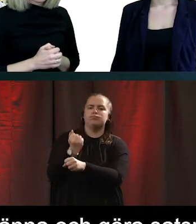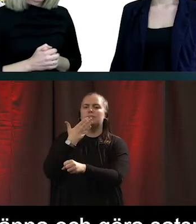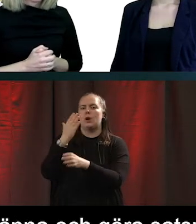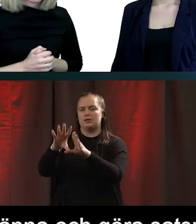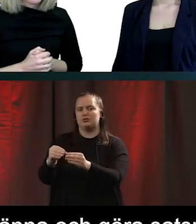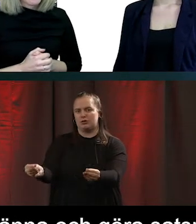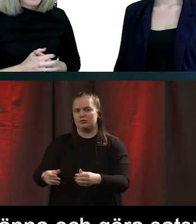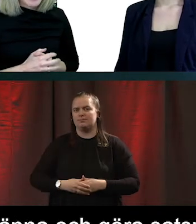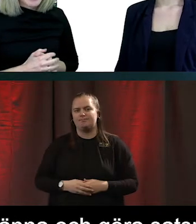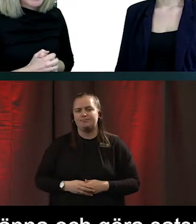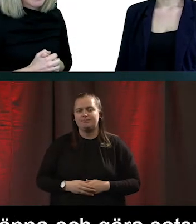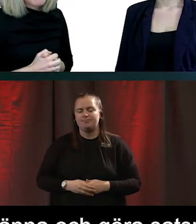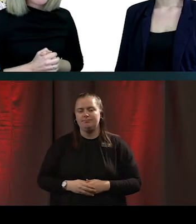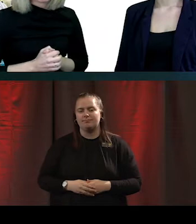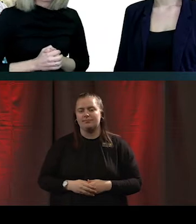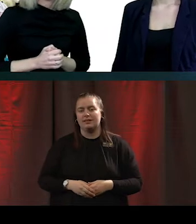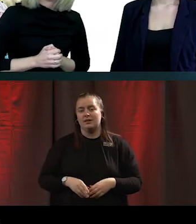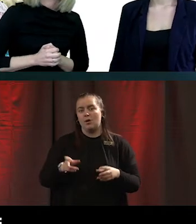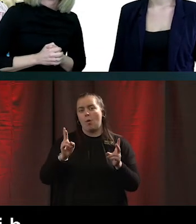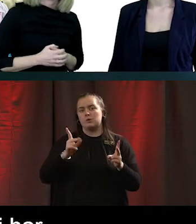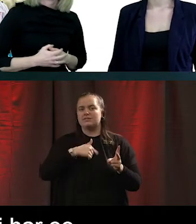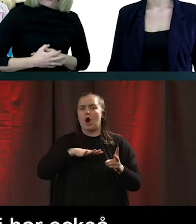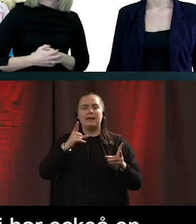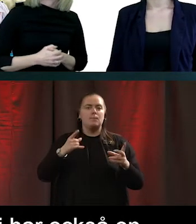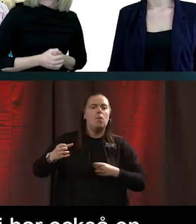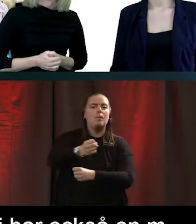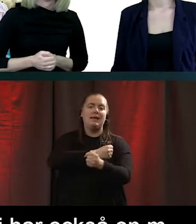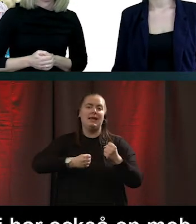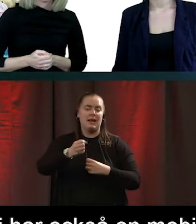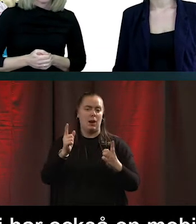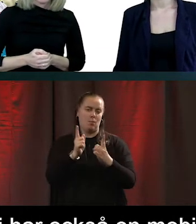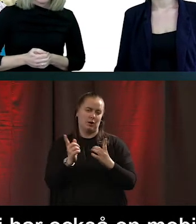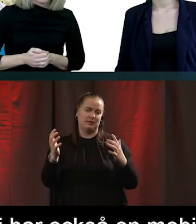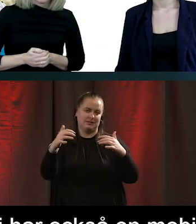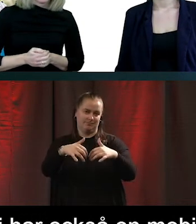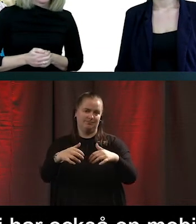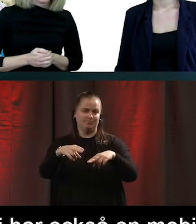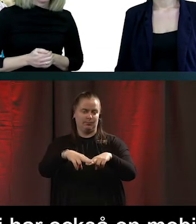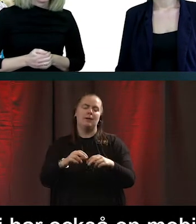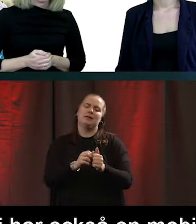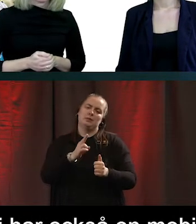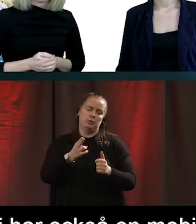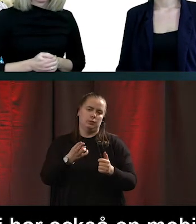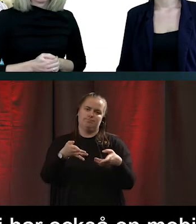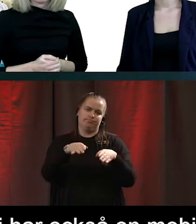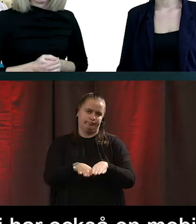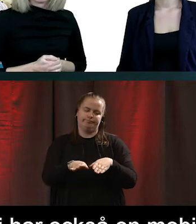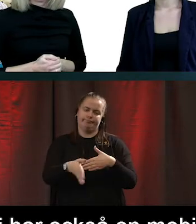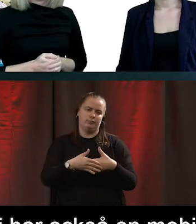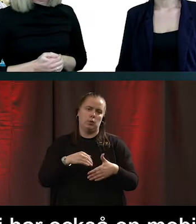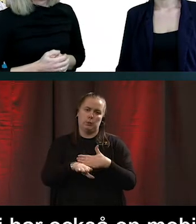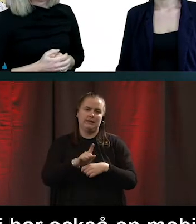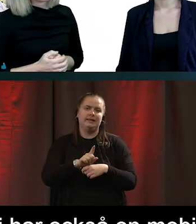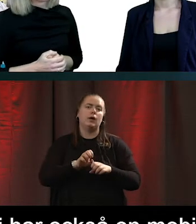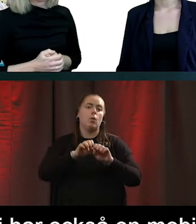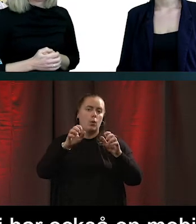Vi har också en mobil mötesplats som vi också har ställt om med nu i coronatider. Och då är det att medarbetarna som i vanliga